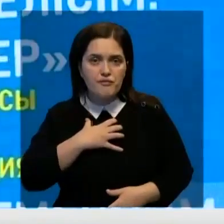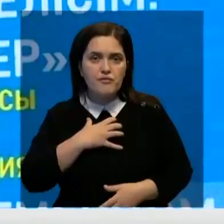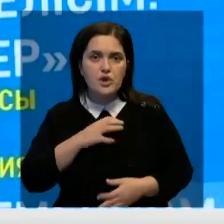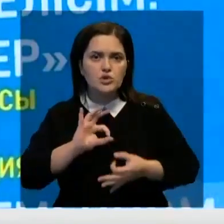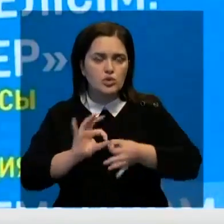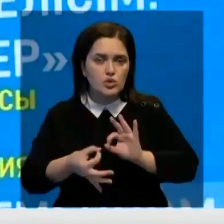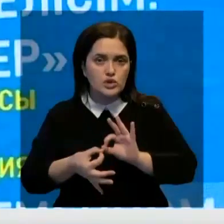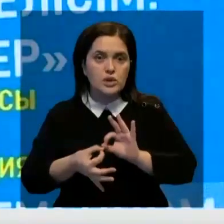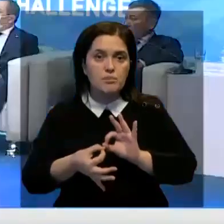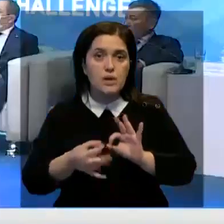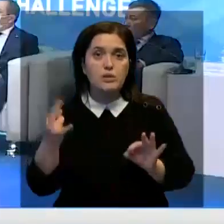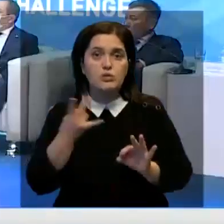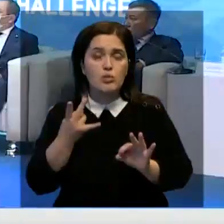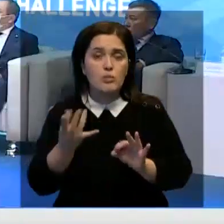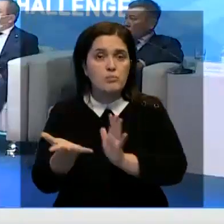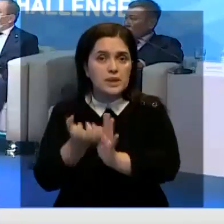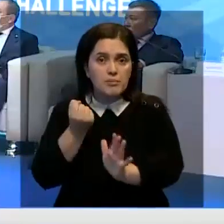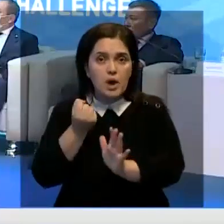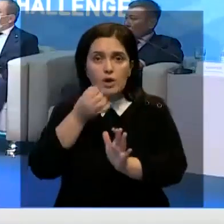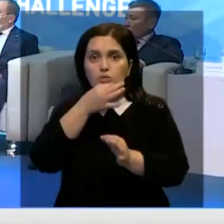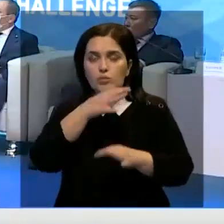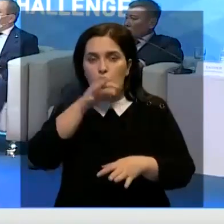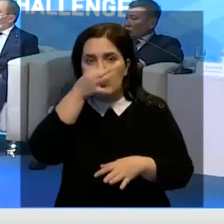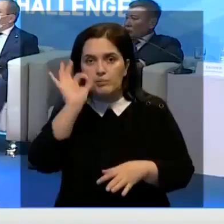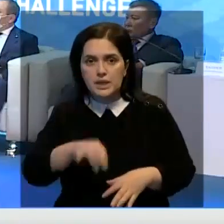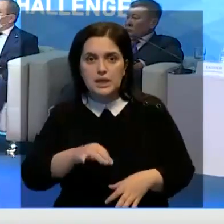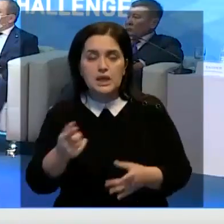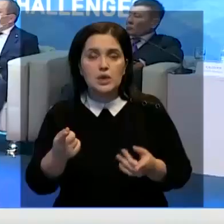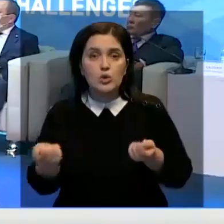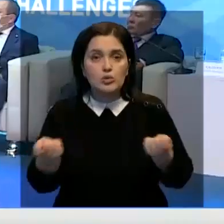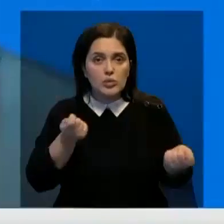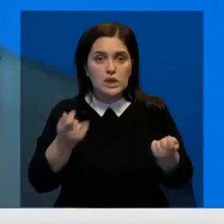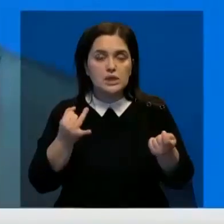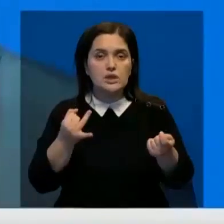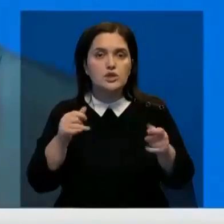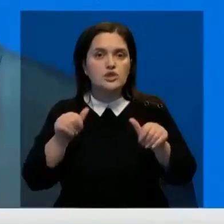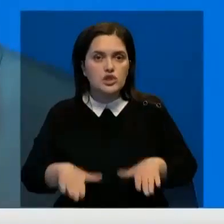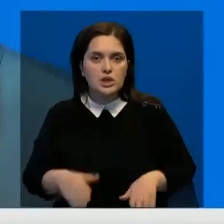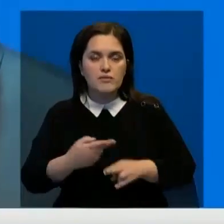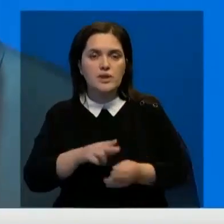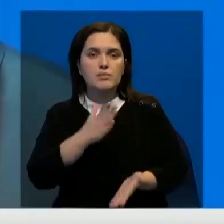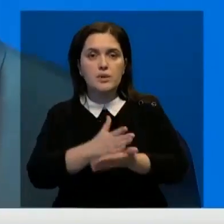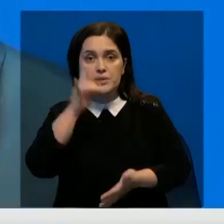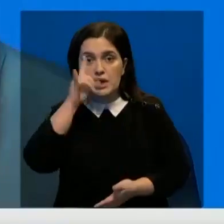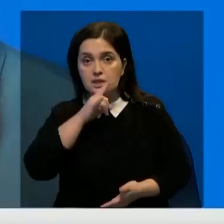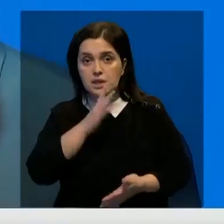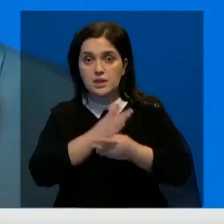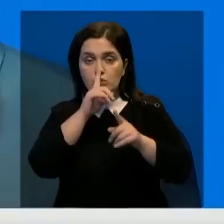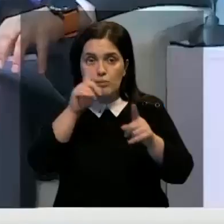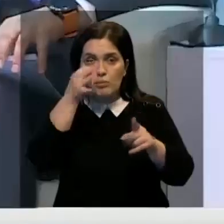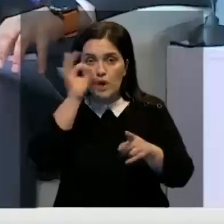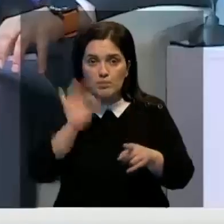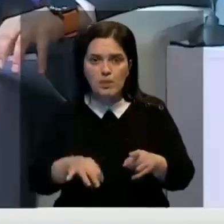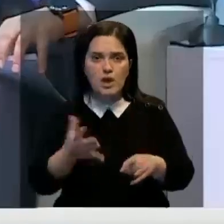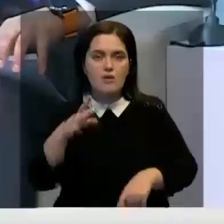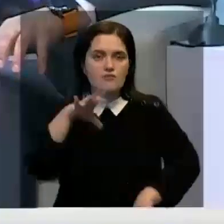сложными, поэтому важно перенимать любой опыт эффективного их регулирования и разрешения. В этом направлении Казахстан обладает уникальным